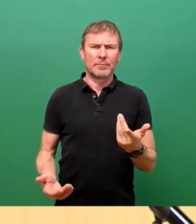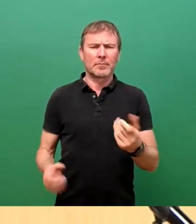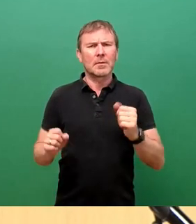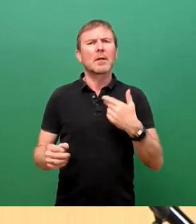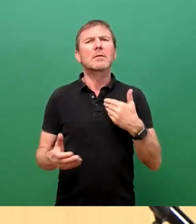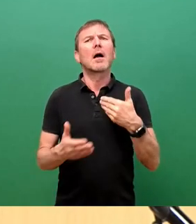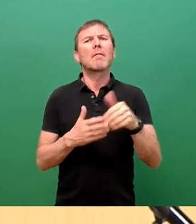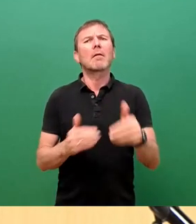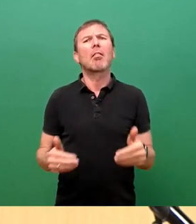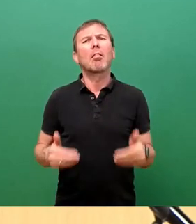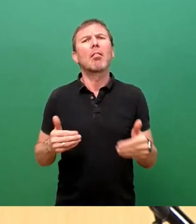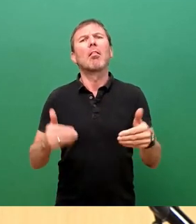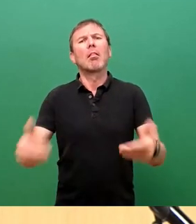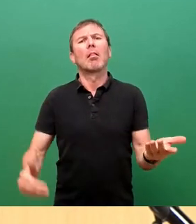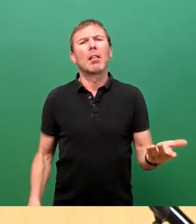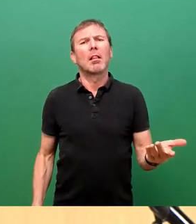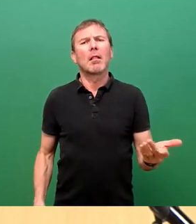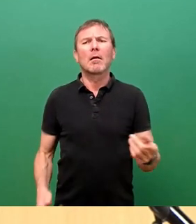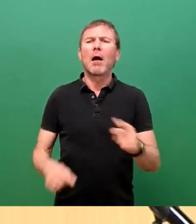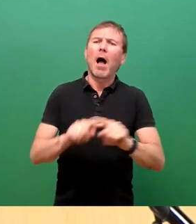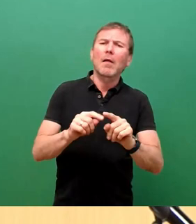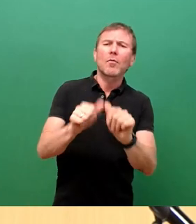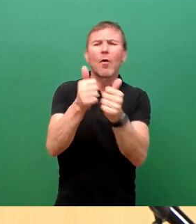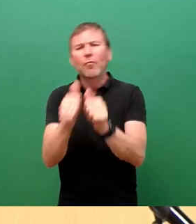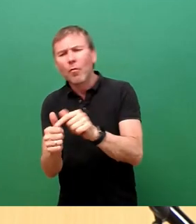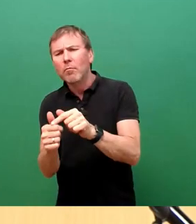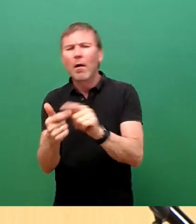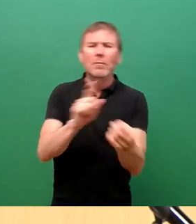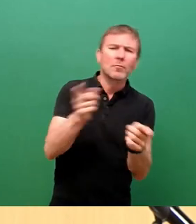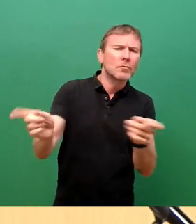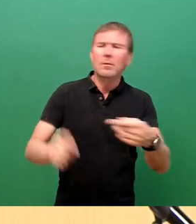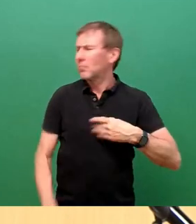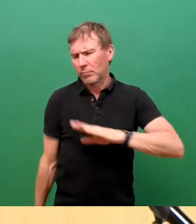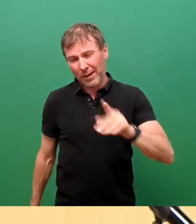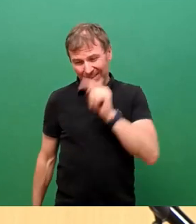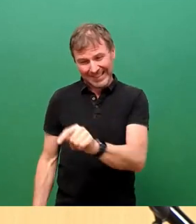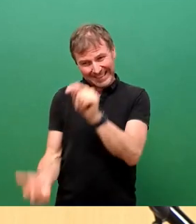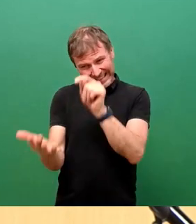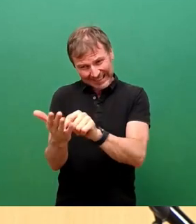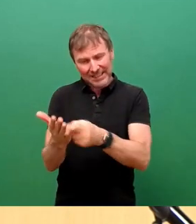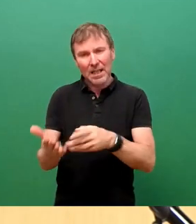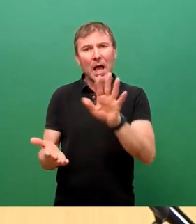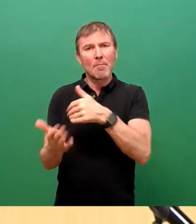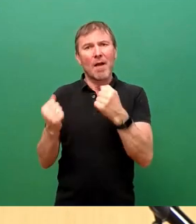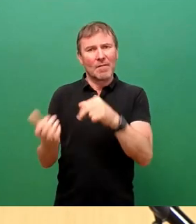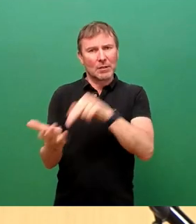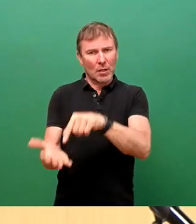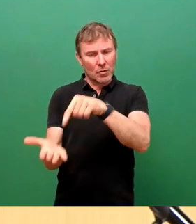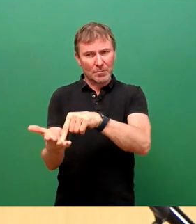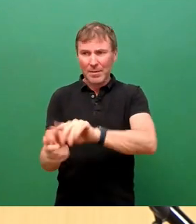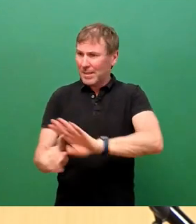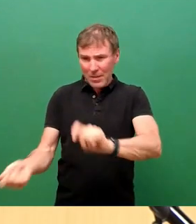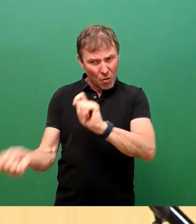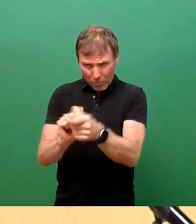Variantendiskussion geben wird. Wenn diese Variante jetzt, die jetzt bei der Planfeststellung liegt, nicht umsetzbar ist,